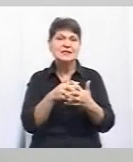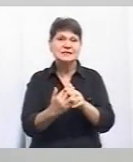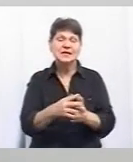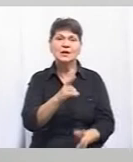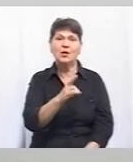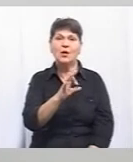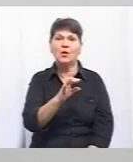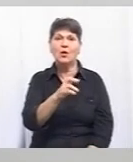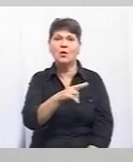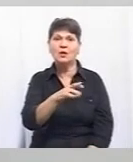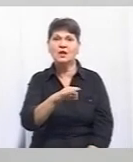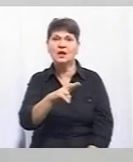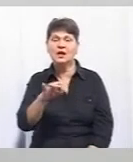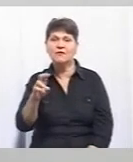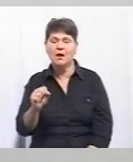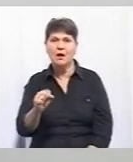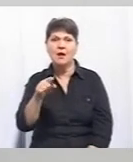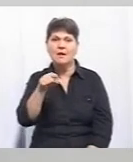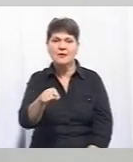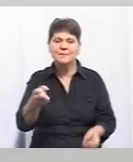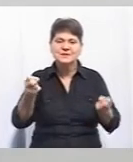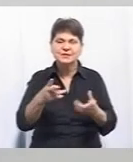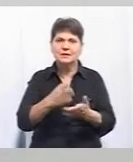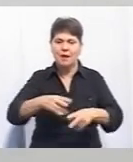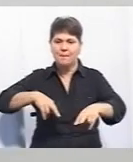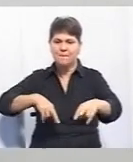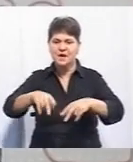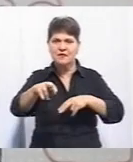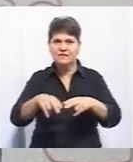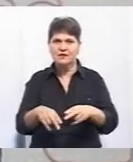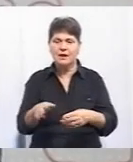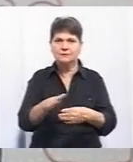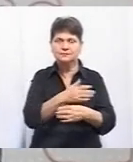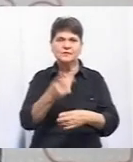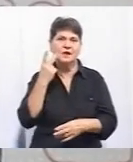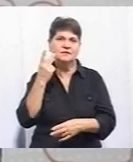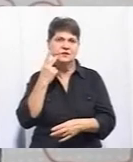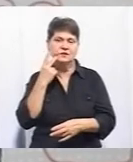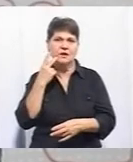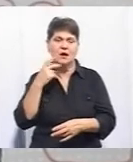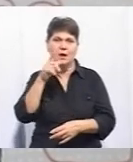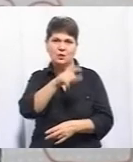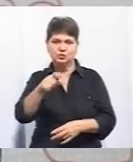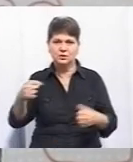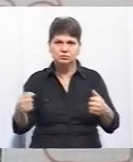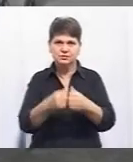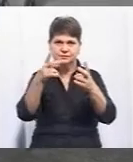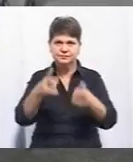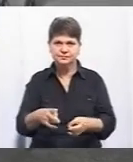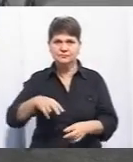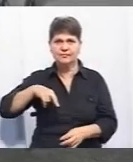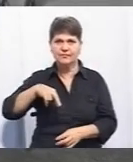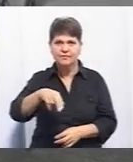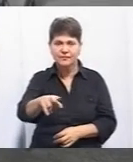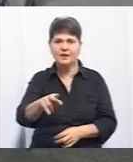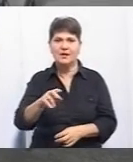неустановленому місті. Там систематично на ділянці між Калинівкою та Корделівкою збивають постійно пішоходів, які переходять в